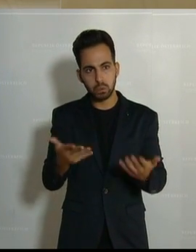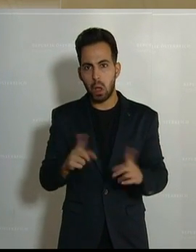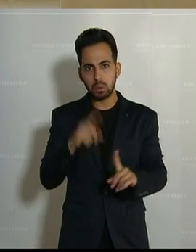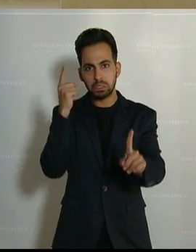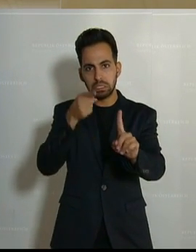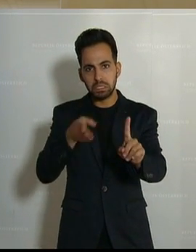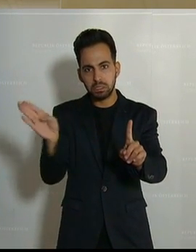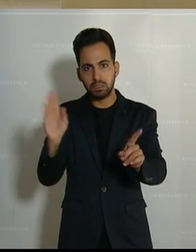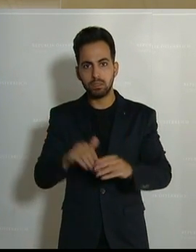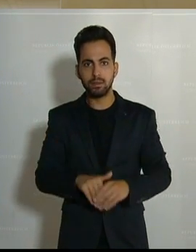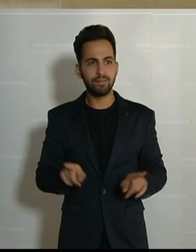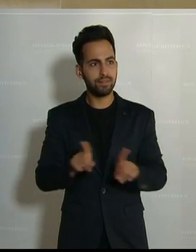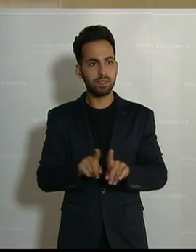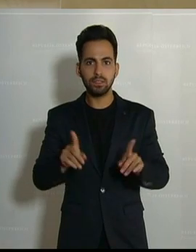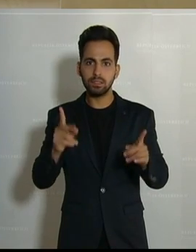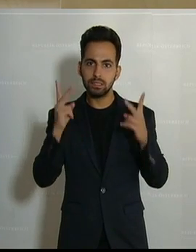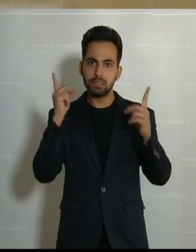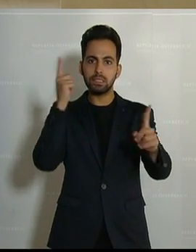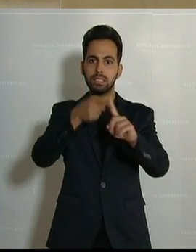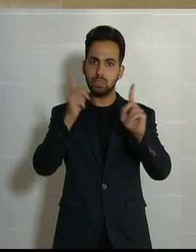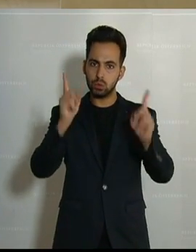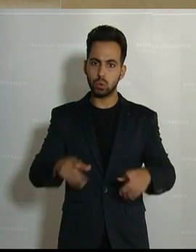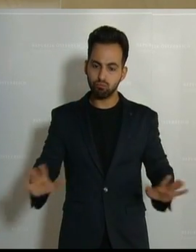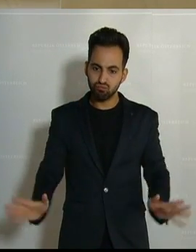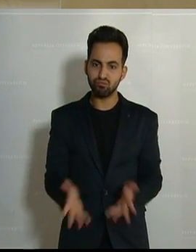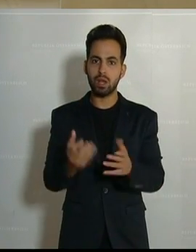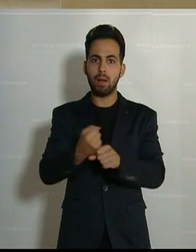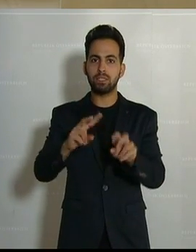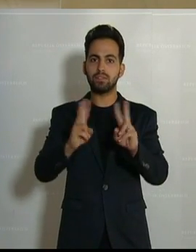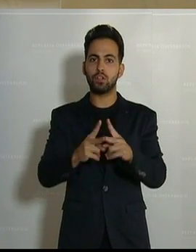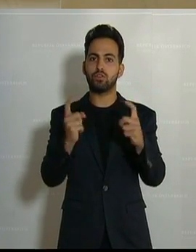zielführend für eine funktionierende Arbeitswelt.